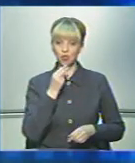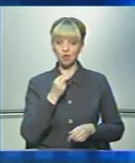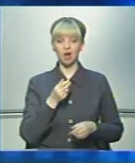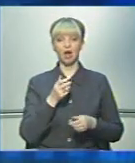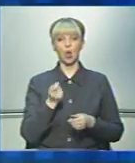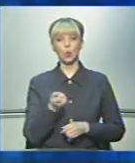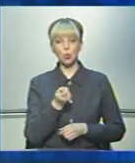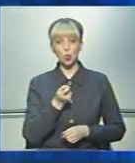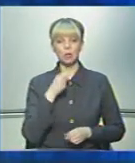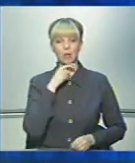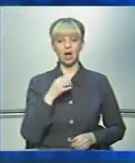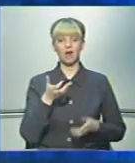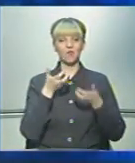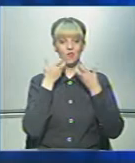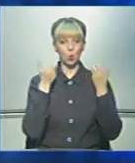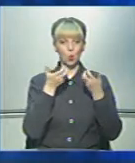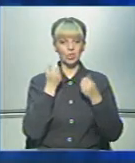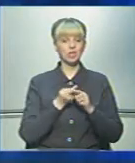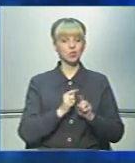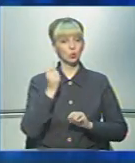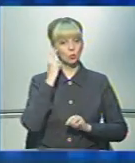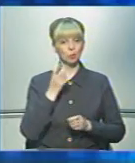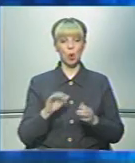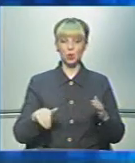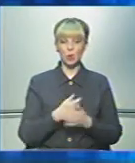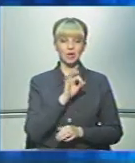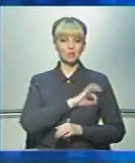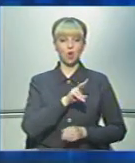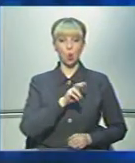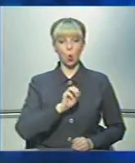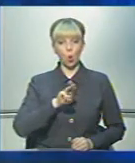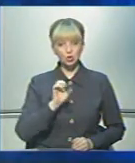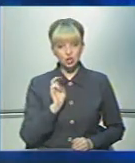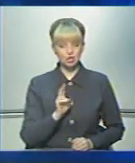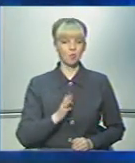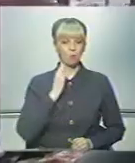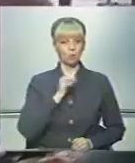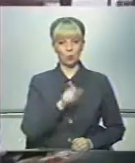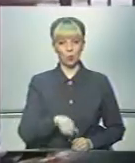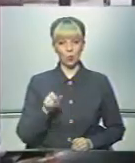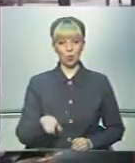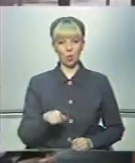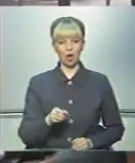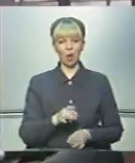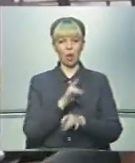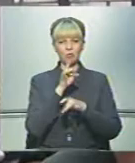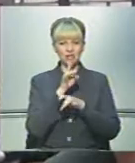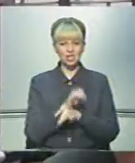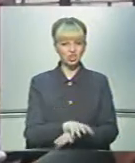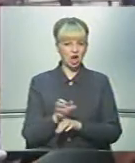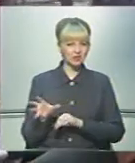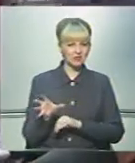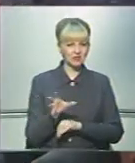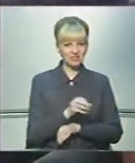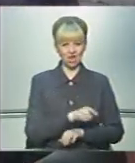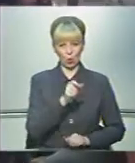крупи, м'ясо і фрукти. І от що думають про новий споживчий кошик – буковинці. Обніщають усіх